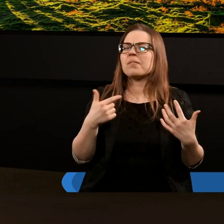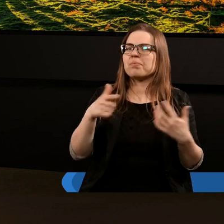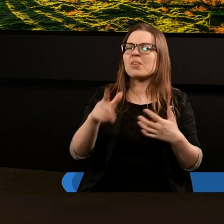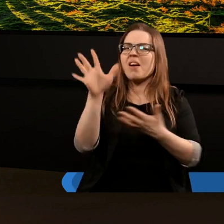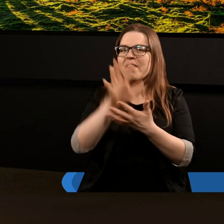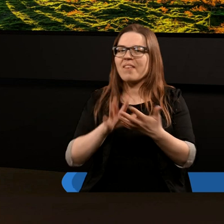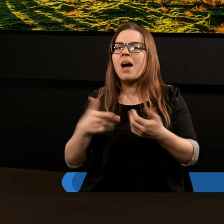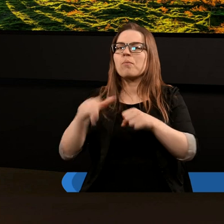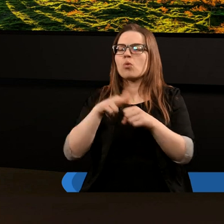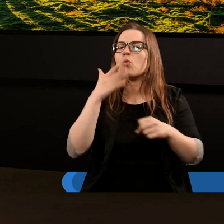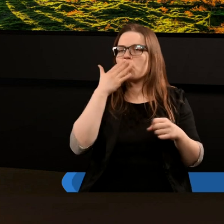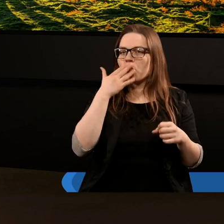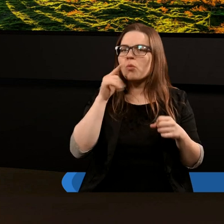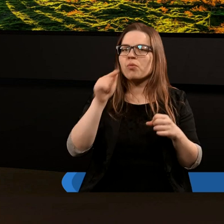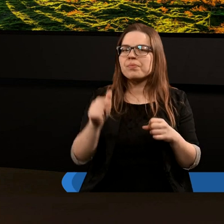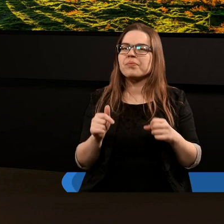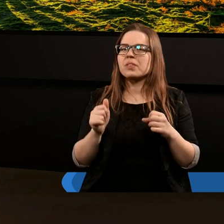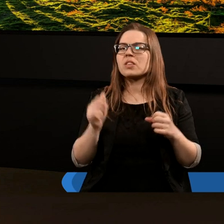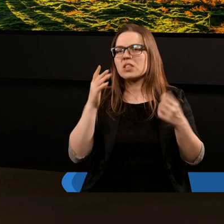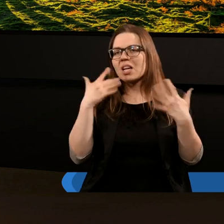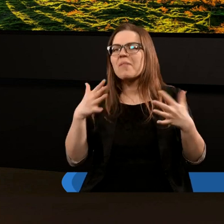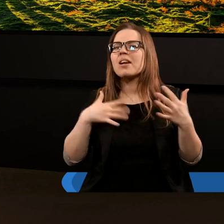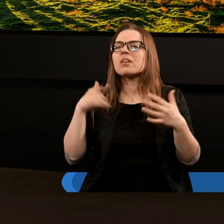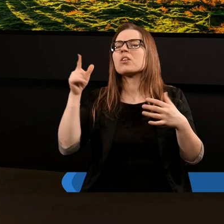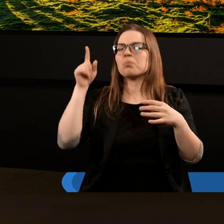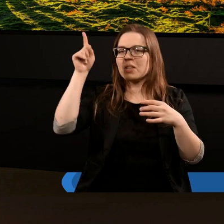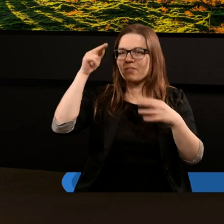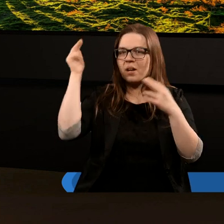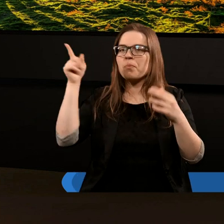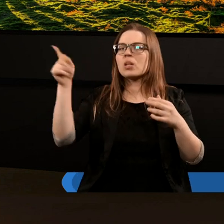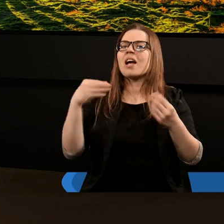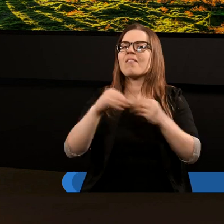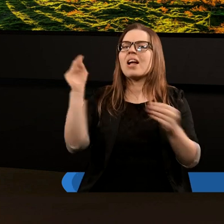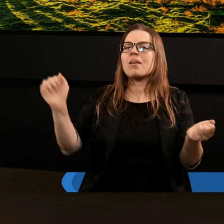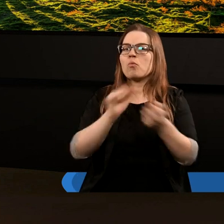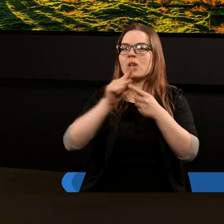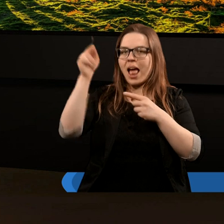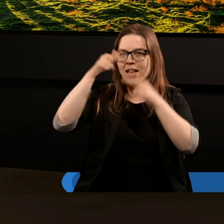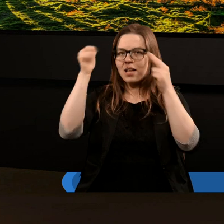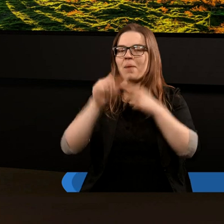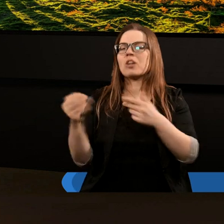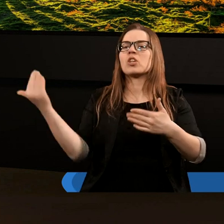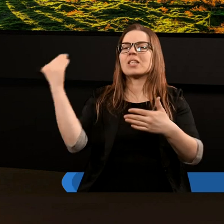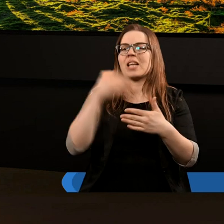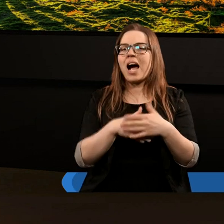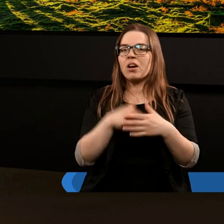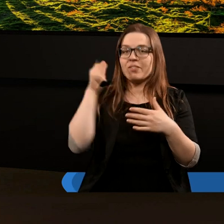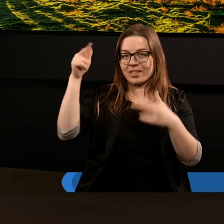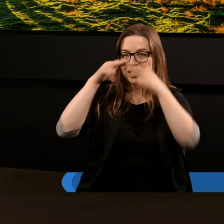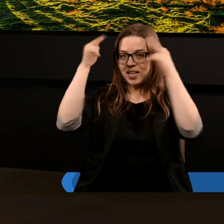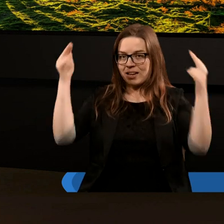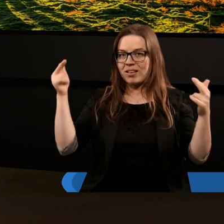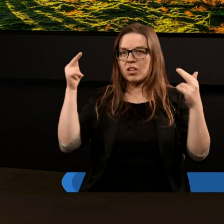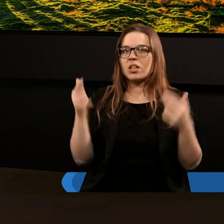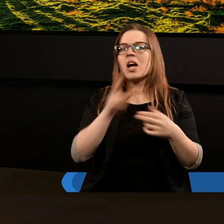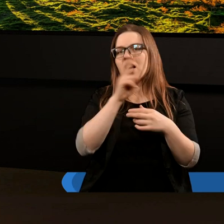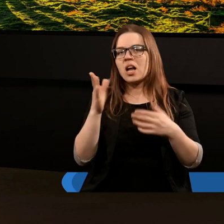fragment, który mówi o tym, że teraz niebo ma się weselić, mógłby sugerować, że ten wielki bój dla nieba się zakończył. Że tam w niebie